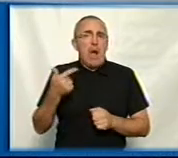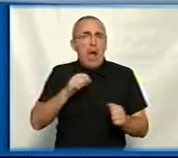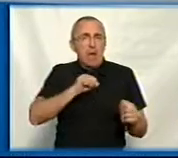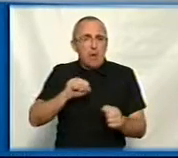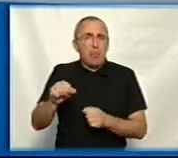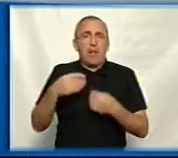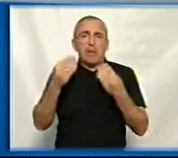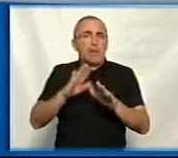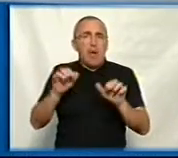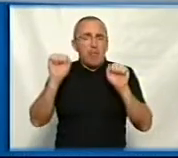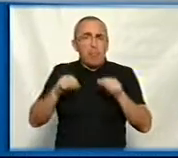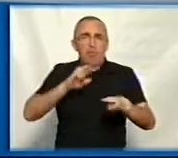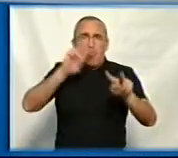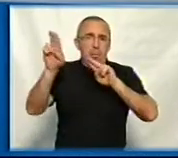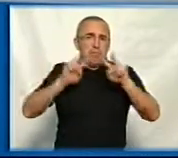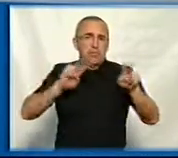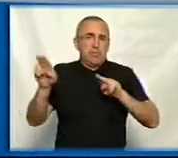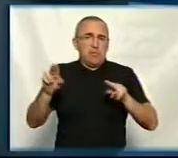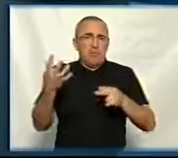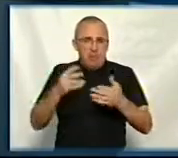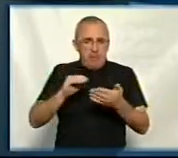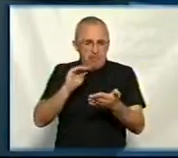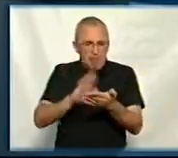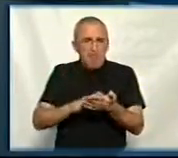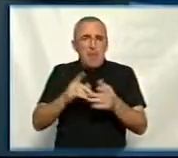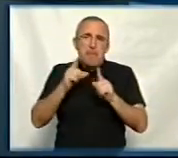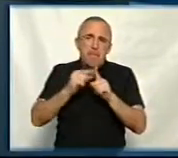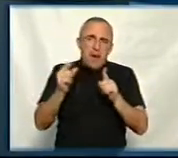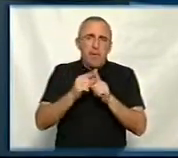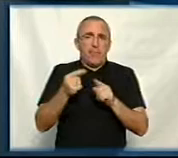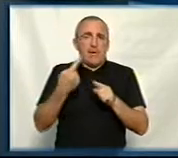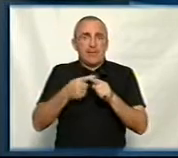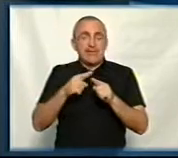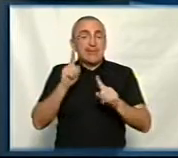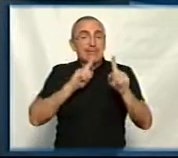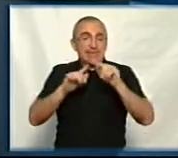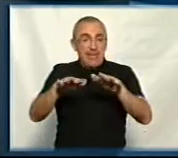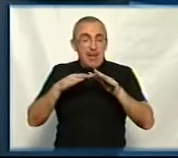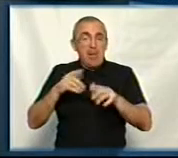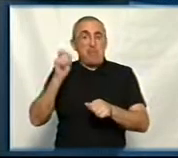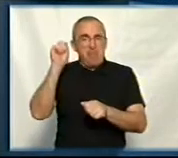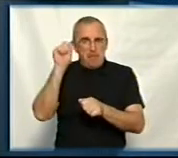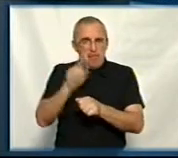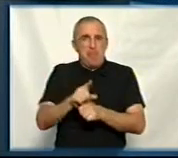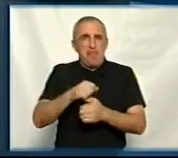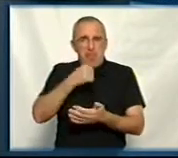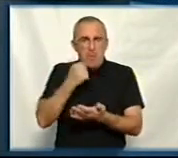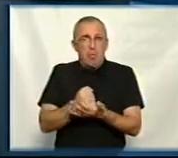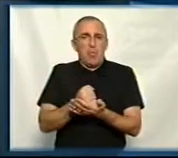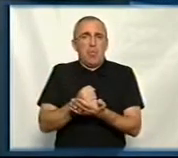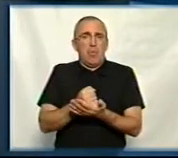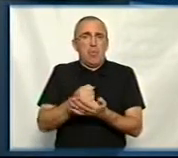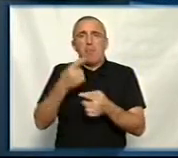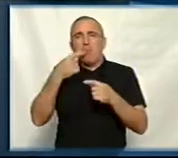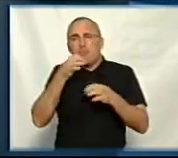не дасть можливості обрізати. Це якось прописано в якихось правилах, що сесія міськради постановляє, і будь-яке